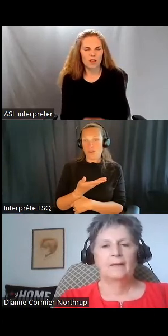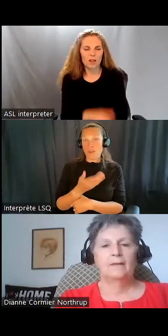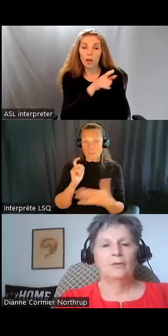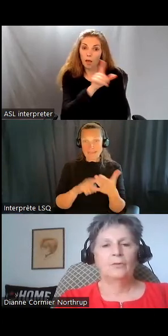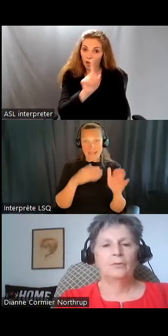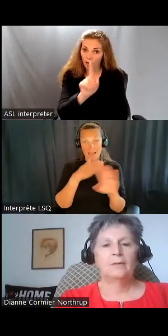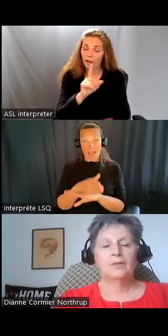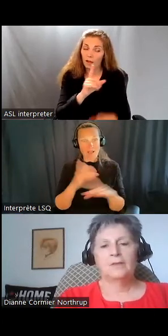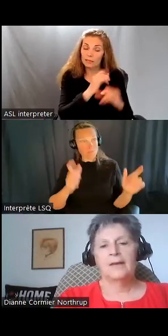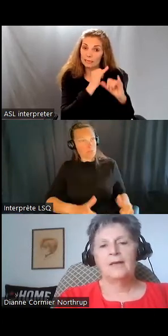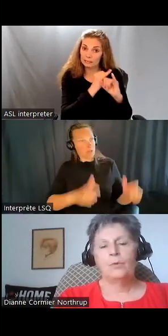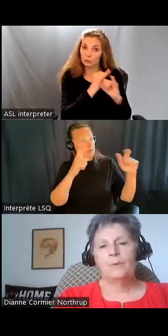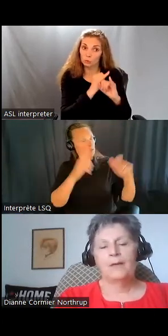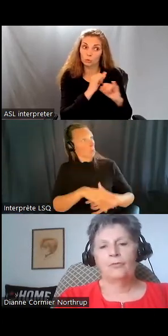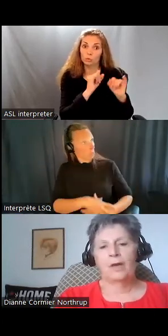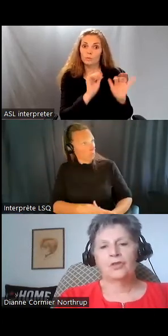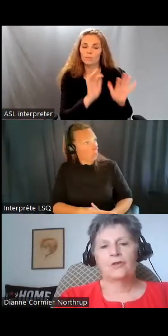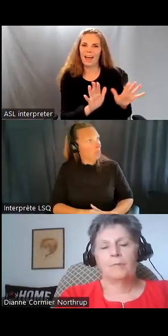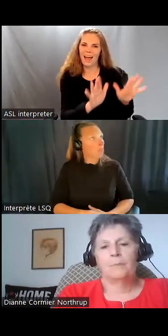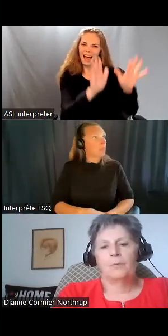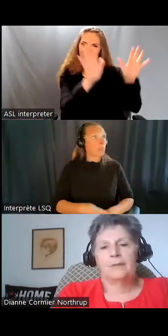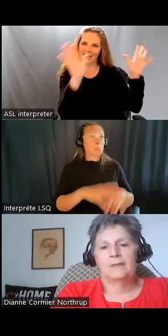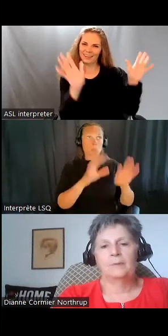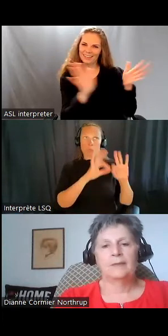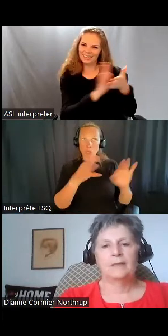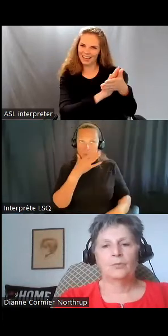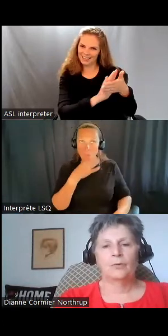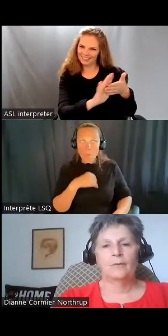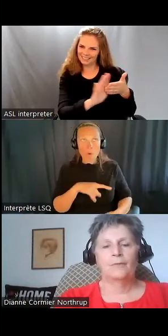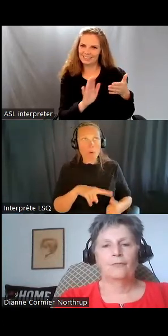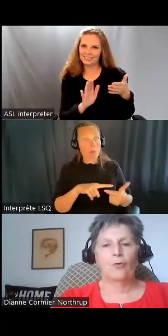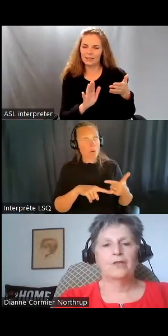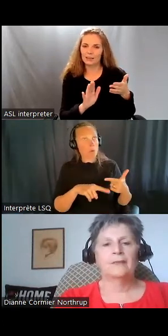Et ce sont des endroits qui sont jolis, mais